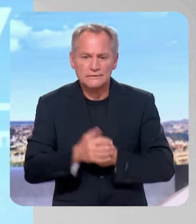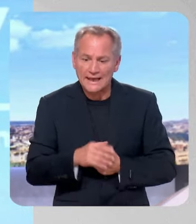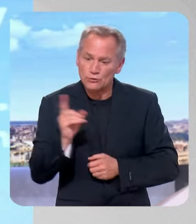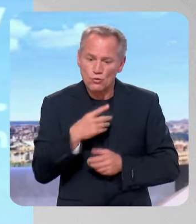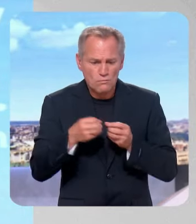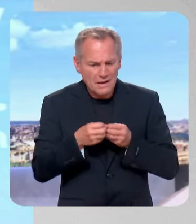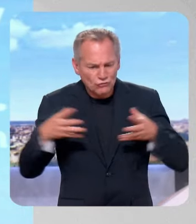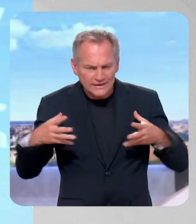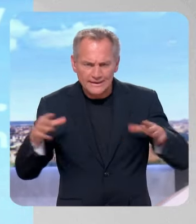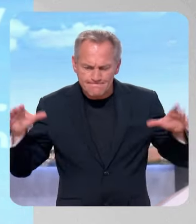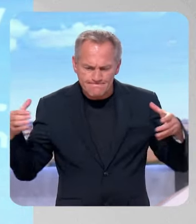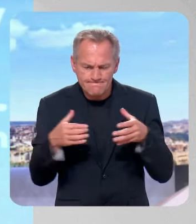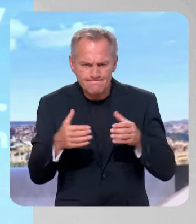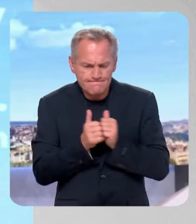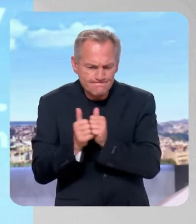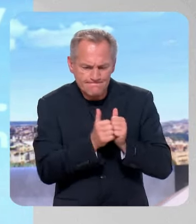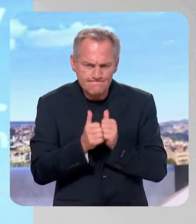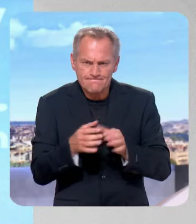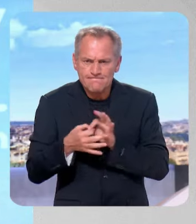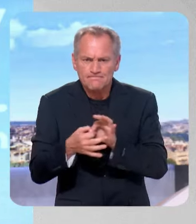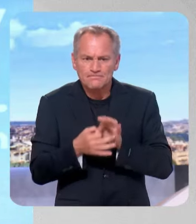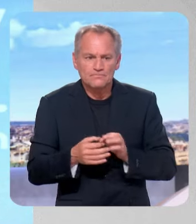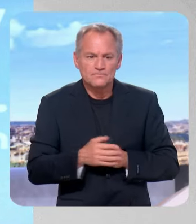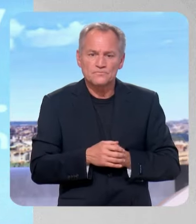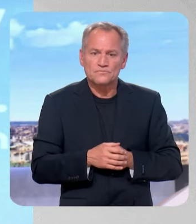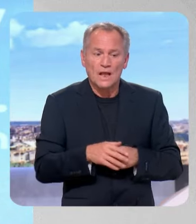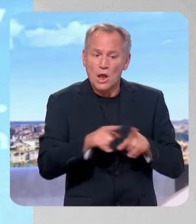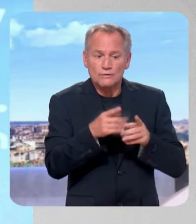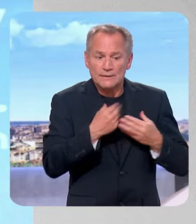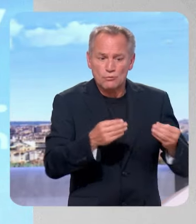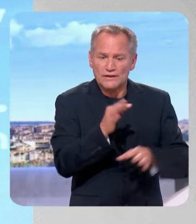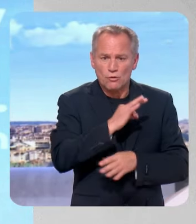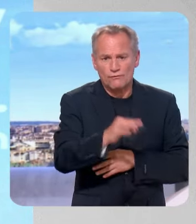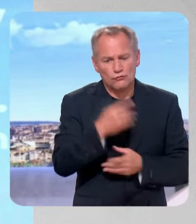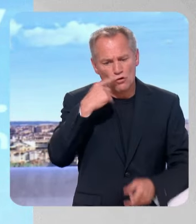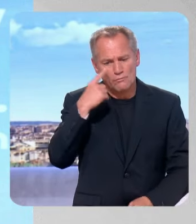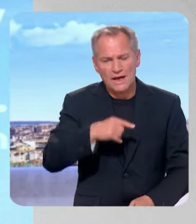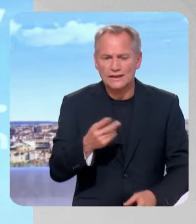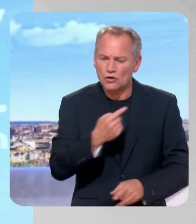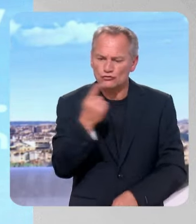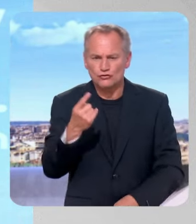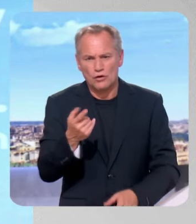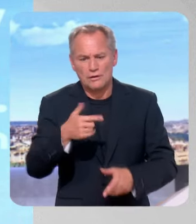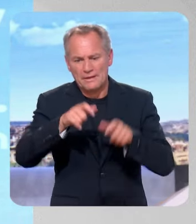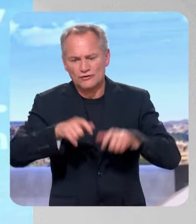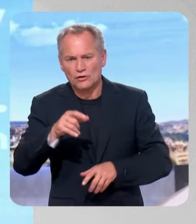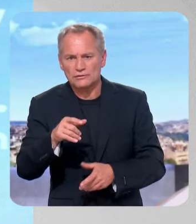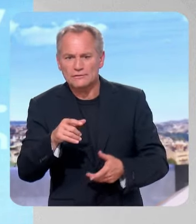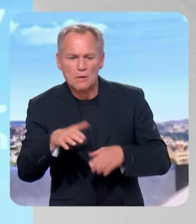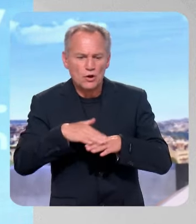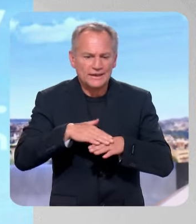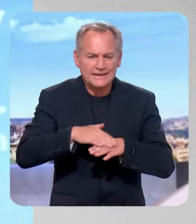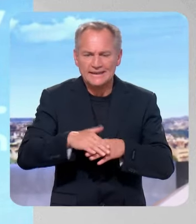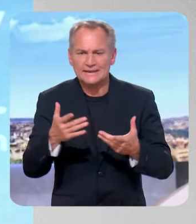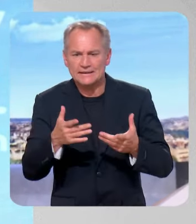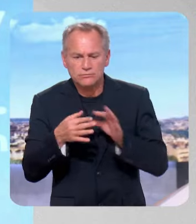que beaucoup de nos compatriotes sont en train de voir que les seuls qui ont une politique européenne cohérente, volontariste, c'est la